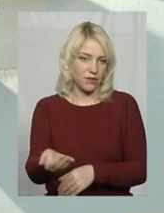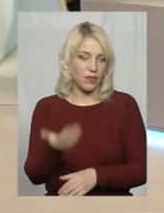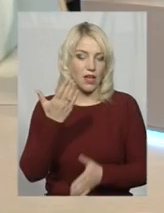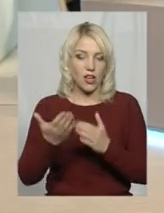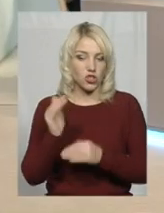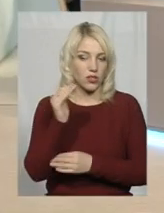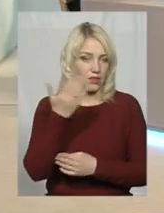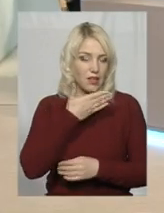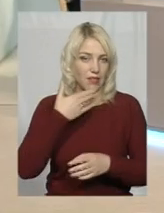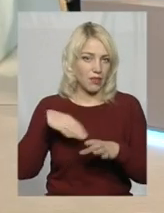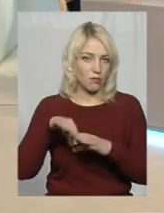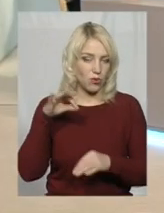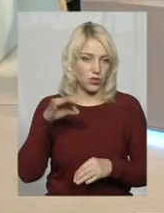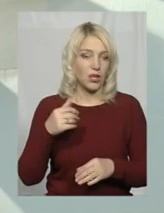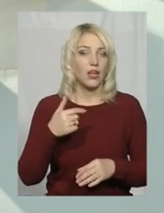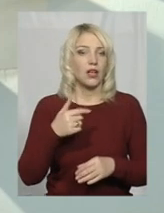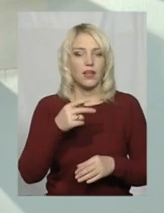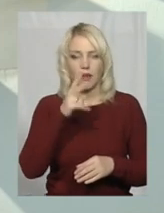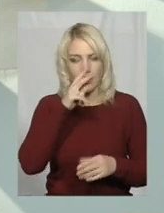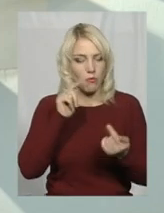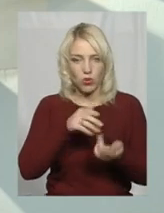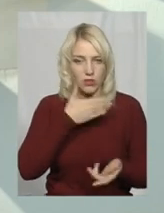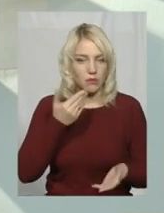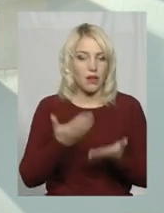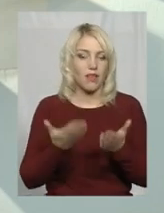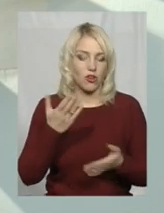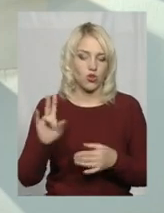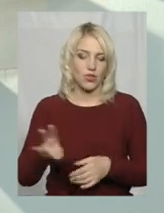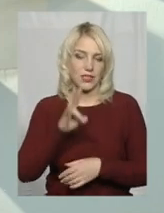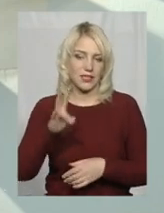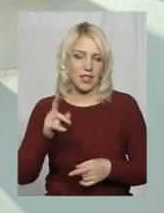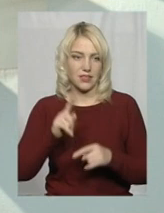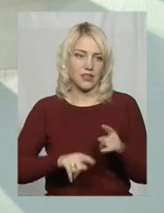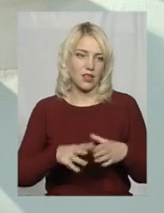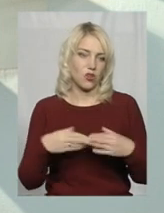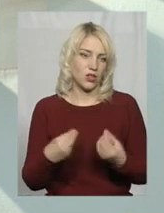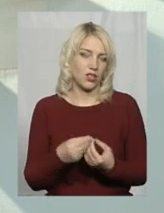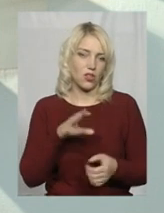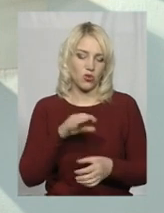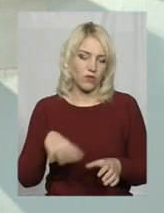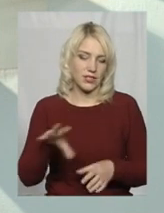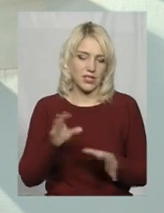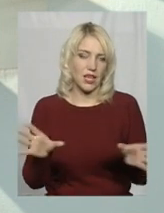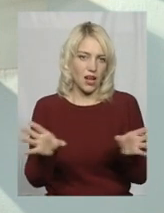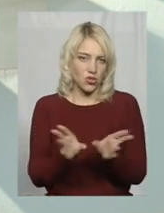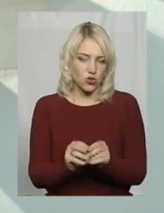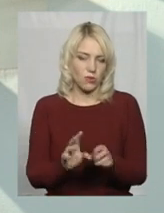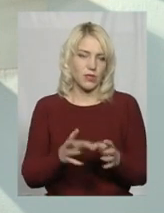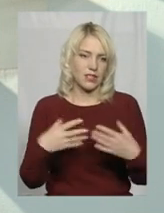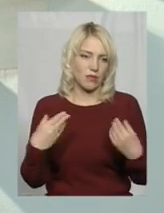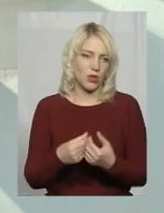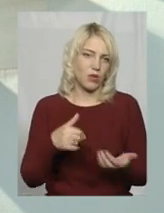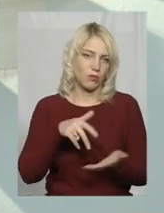не проти? Я думаю, що хороша християнська родина, то всі разом з сім'єю підуть на